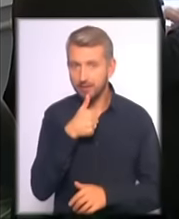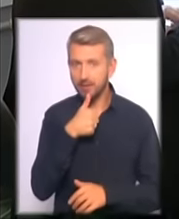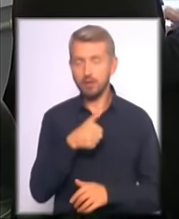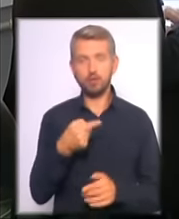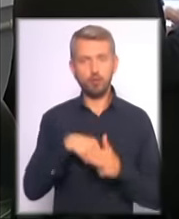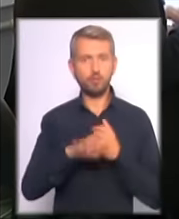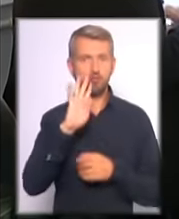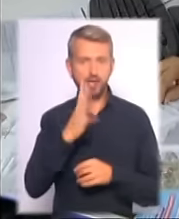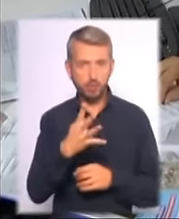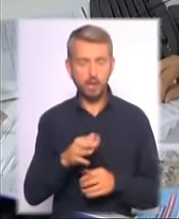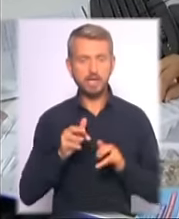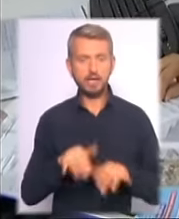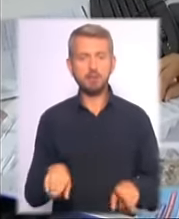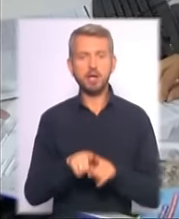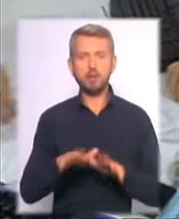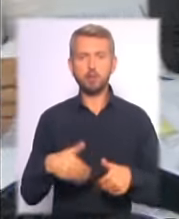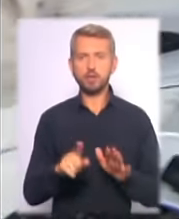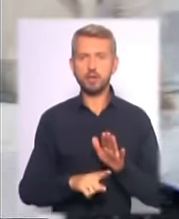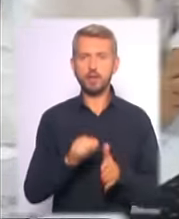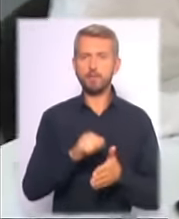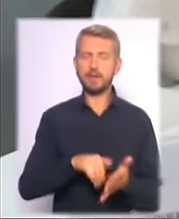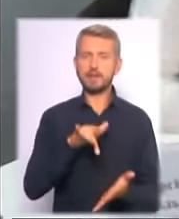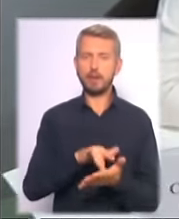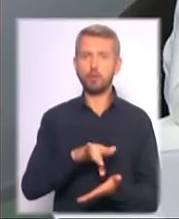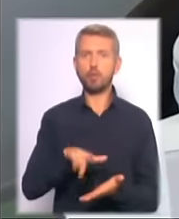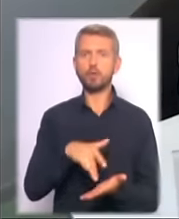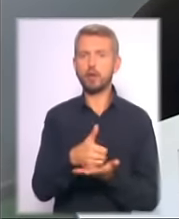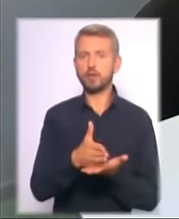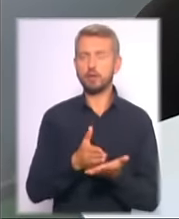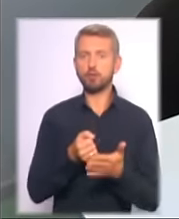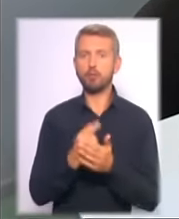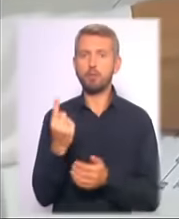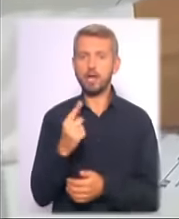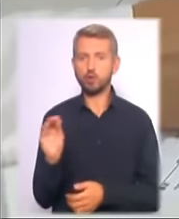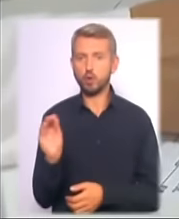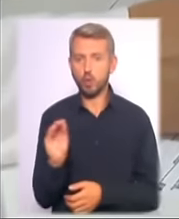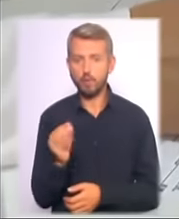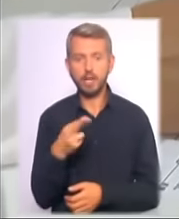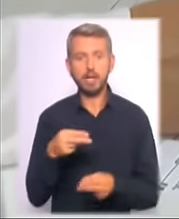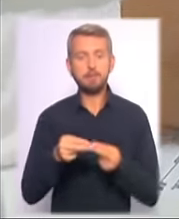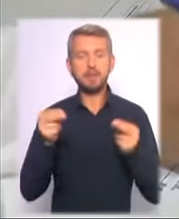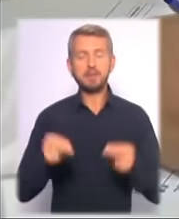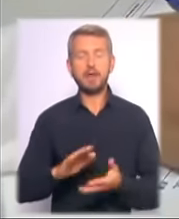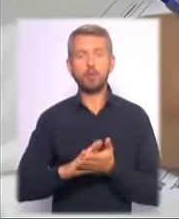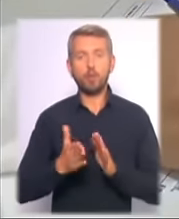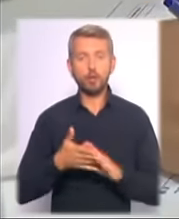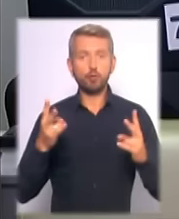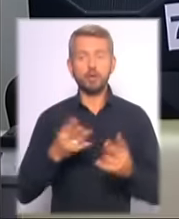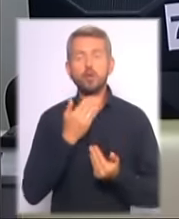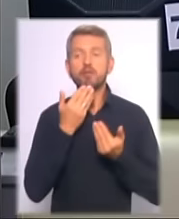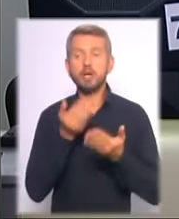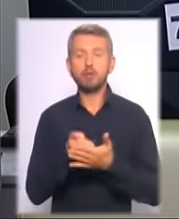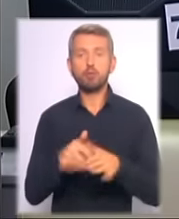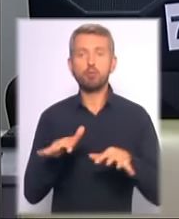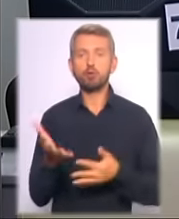років. Діятиме така пропозиція від Центру комунального сервісу до 1 жовтня. Для підписання угоди необхідно звернутися до